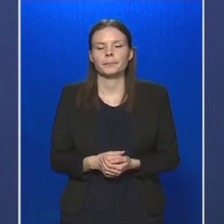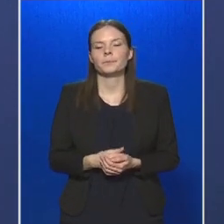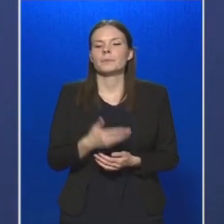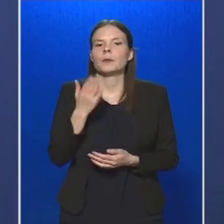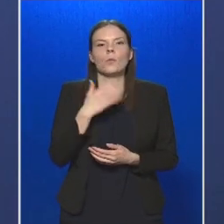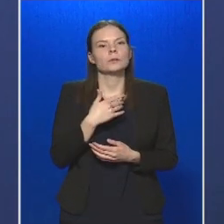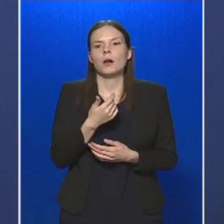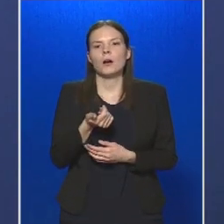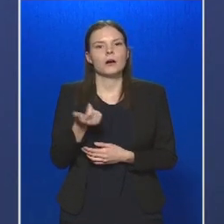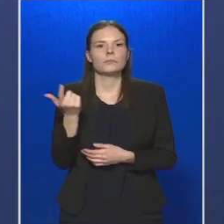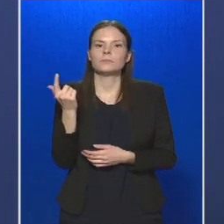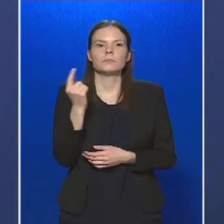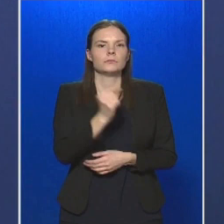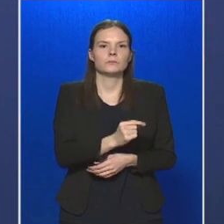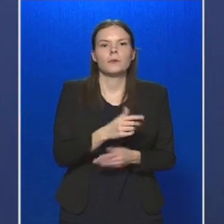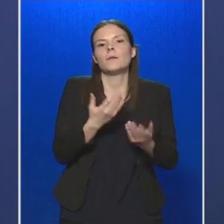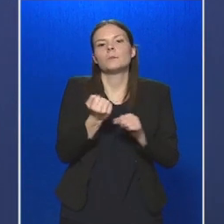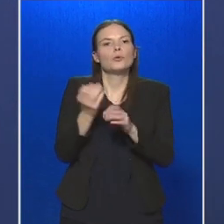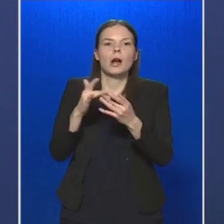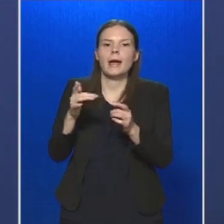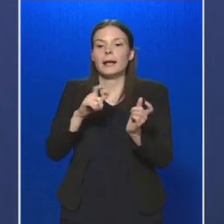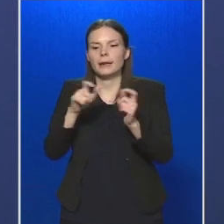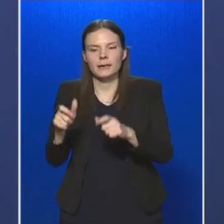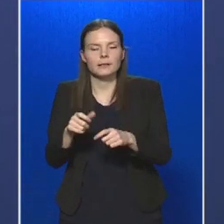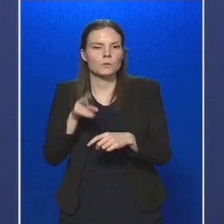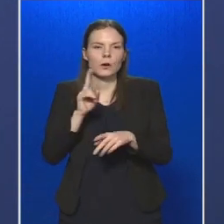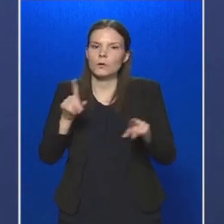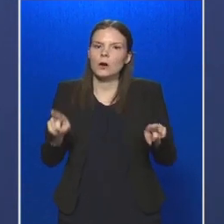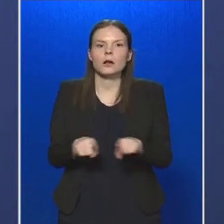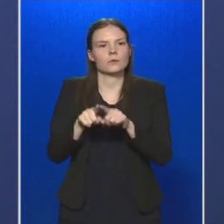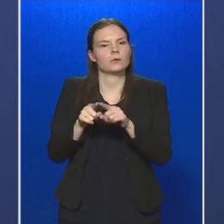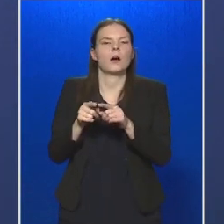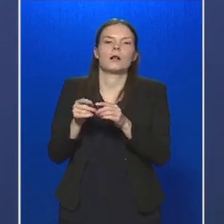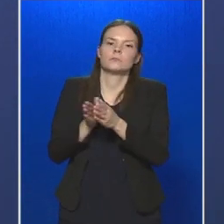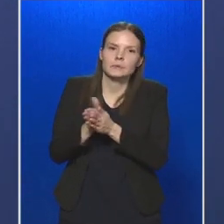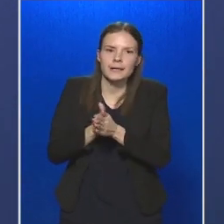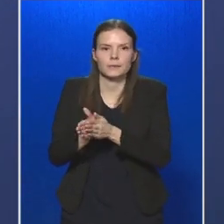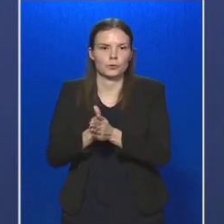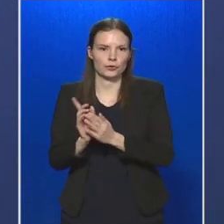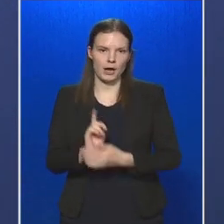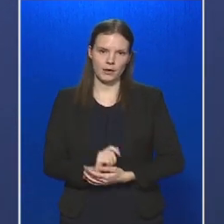Hogyha hazaérünk, vagy be a munkahelyünkre, akkor rögtön mossunk ezet.